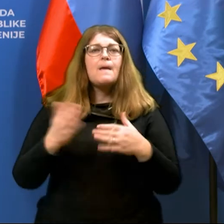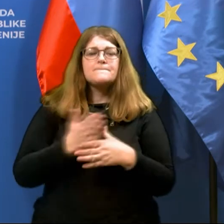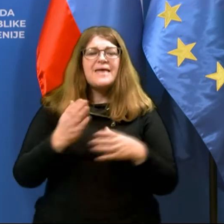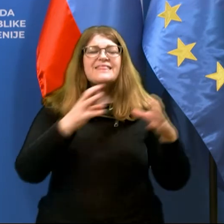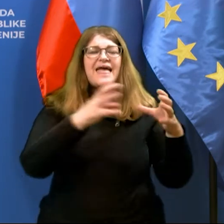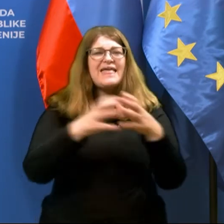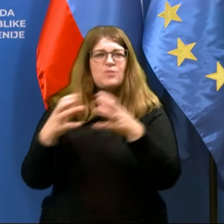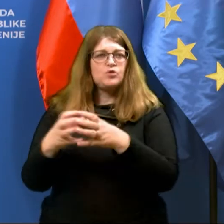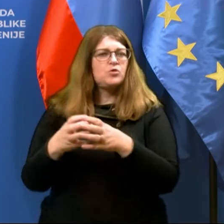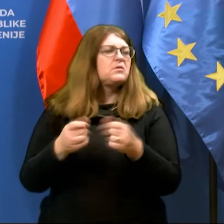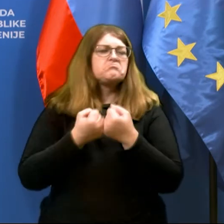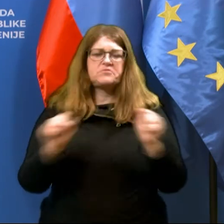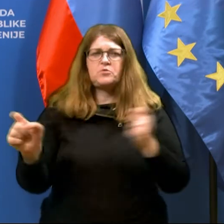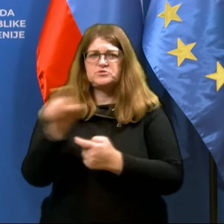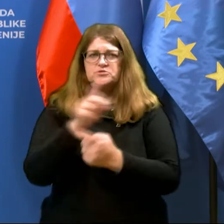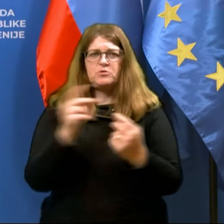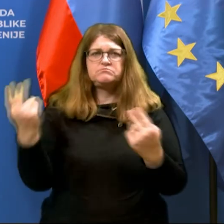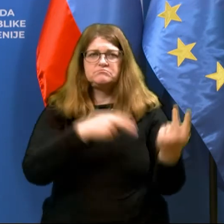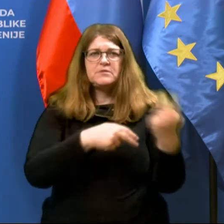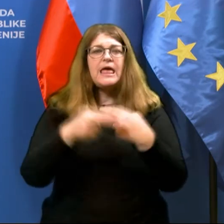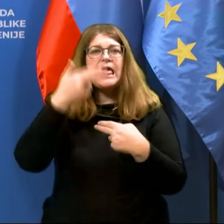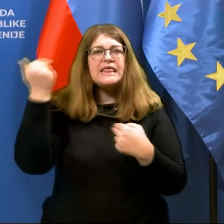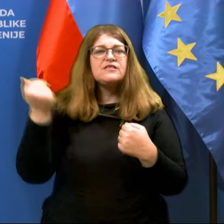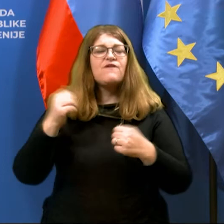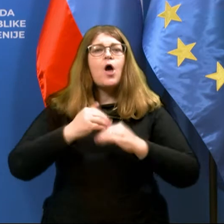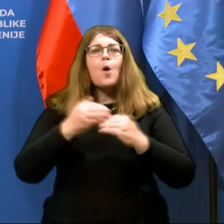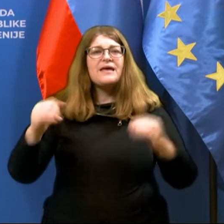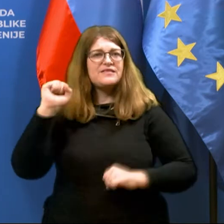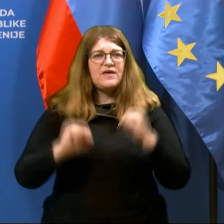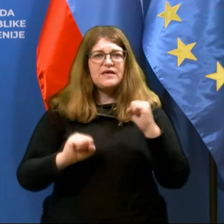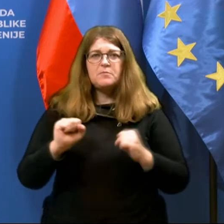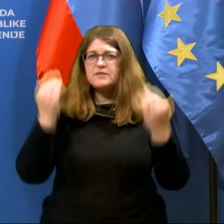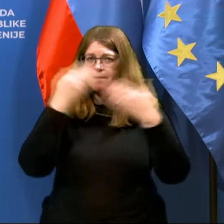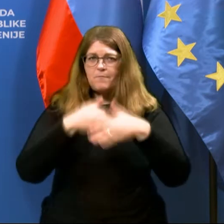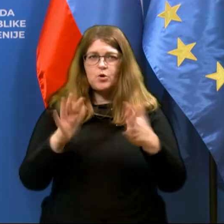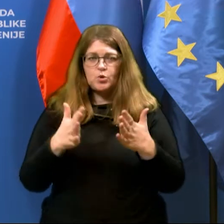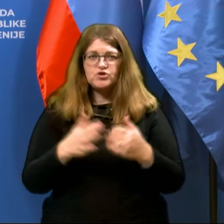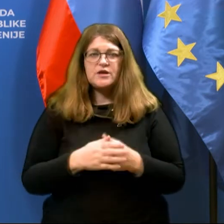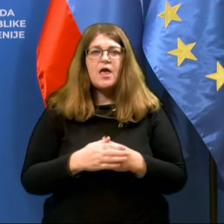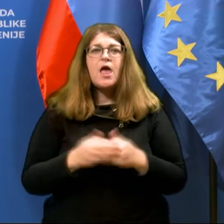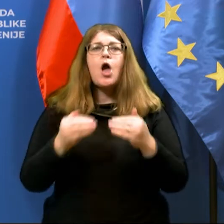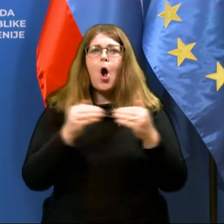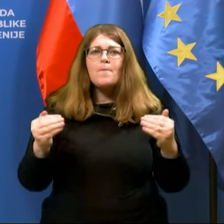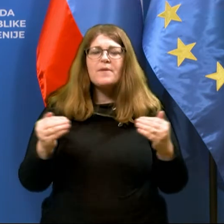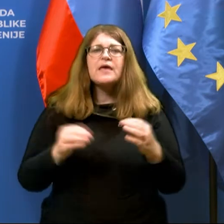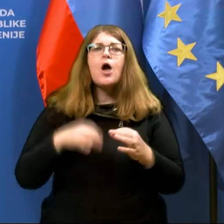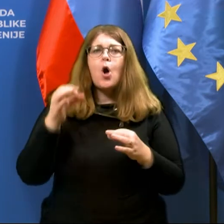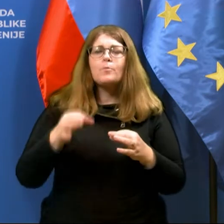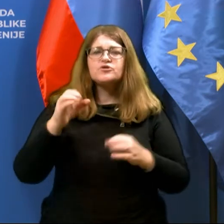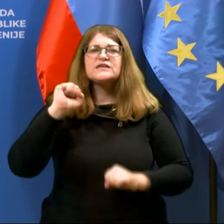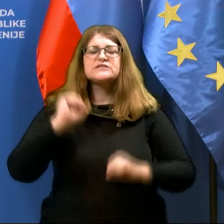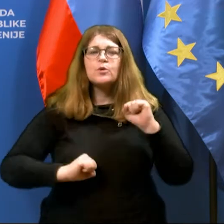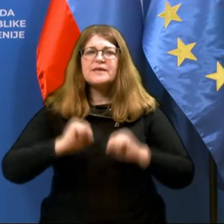administrativnim enotami pa nimajo. V Litvi omejitev gibanja v nočnem času ni. Omejujojo pa občasno seveda